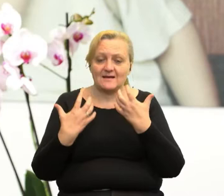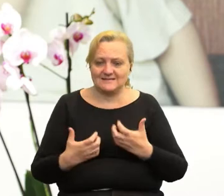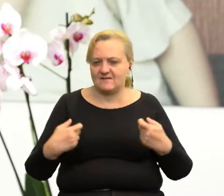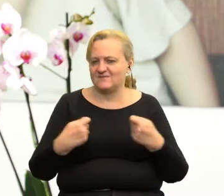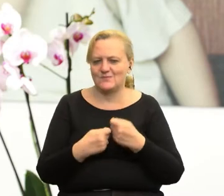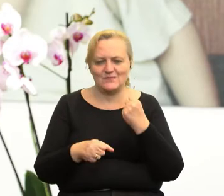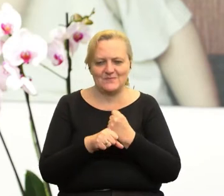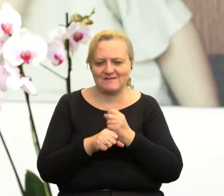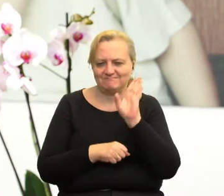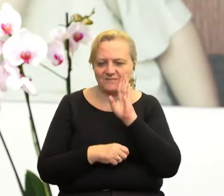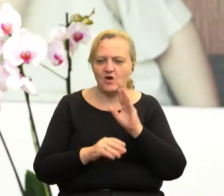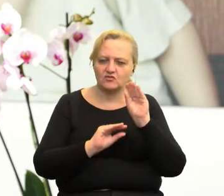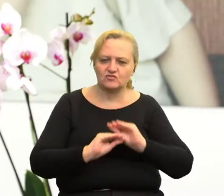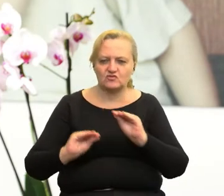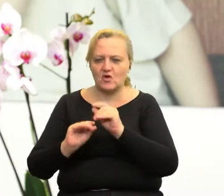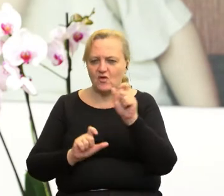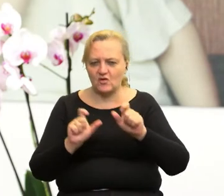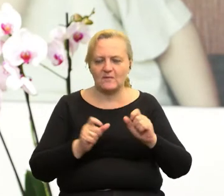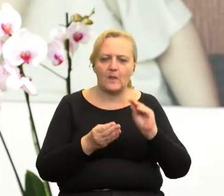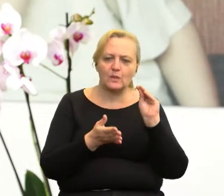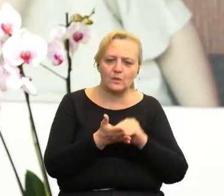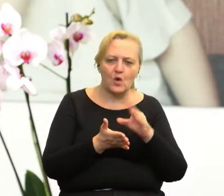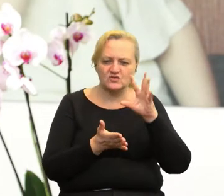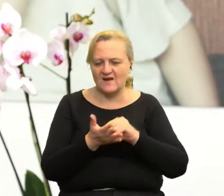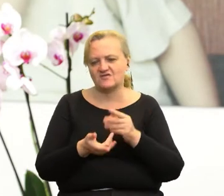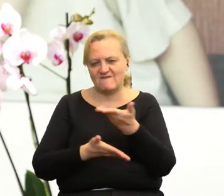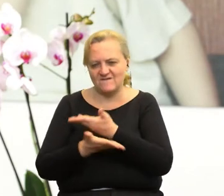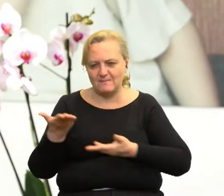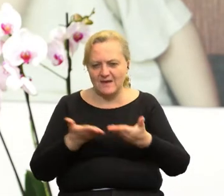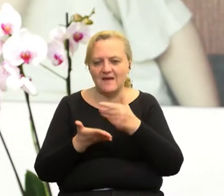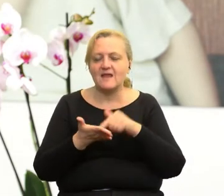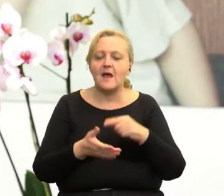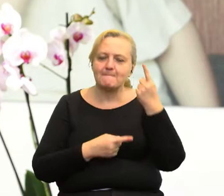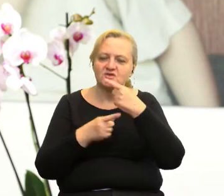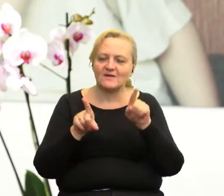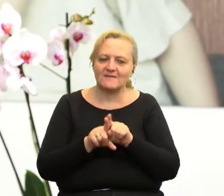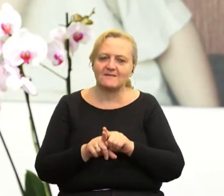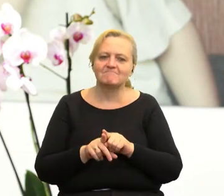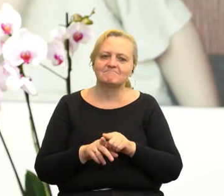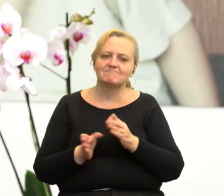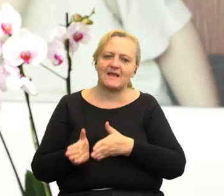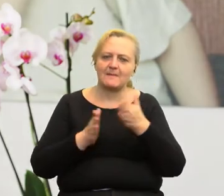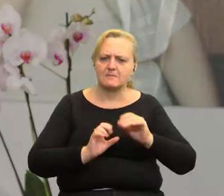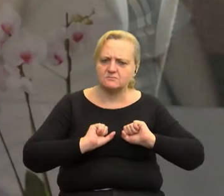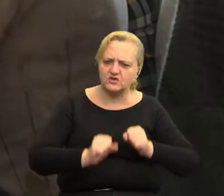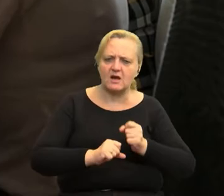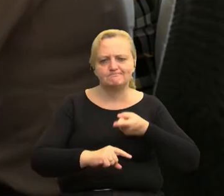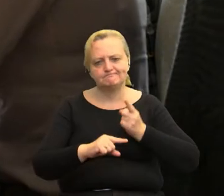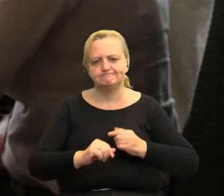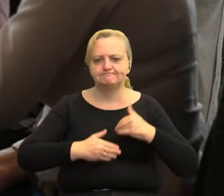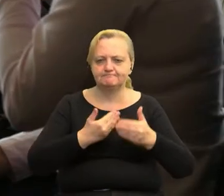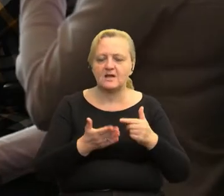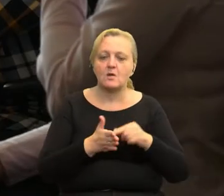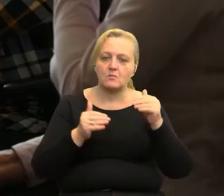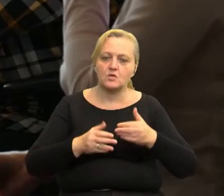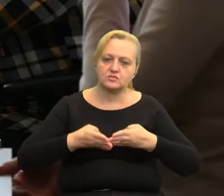współpracować, szkolić swoje kadry, wymieniać się doświadczeniem i myślimy również o kolejnych twardych działaniach, być może o